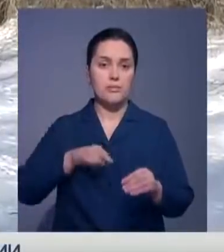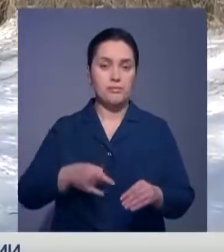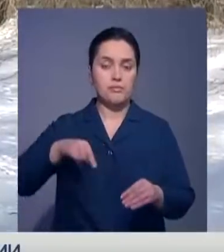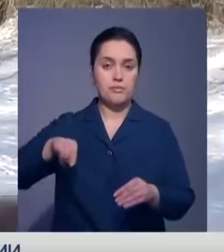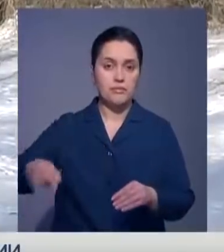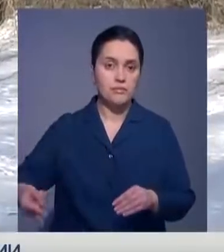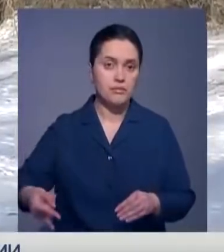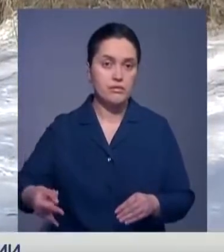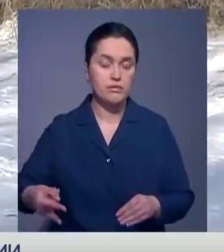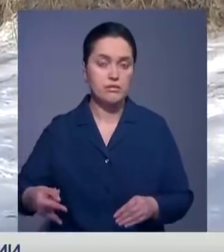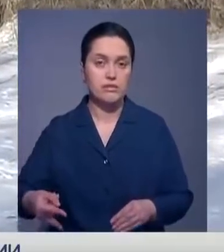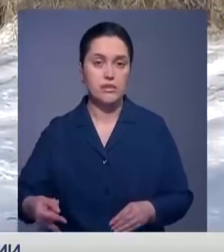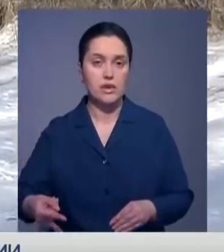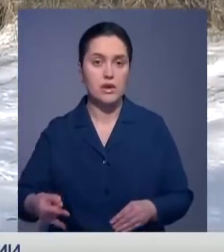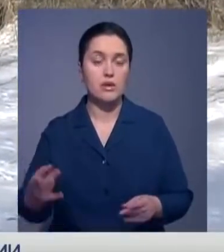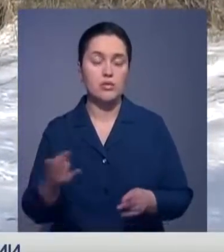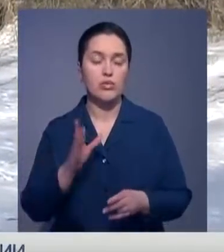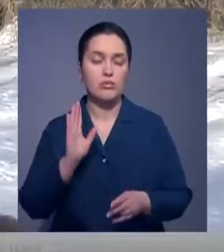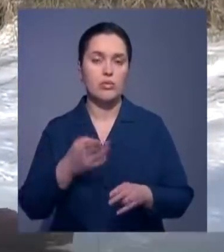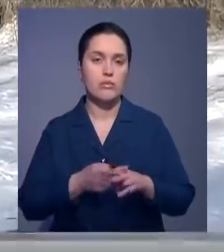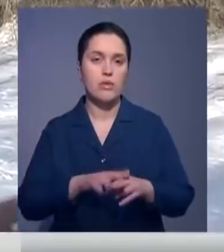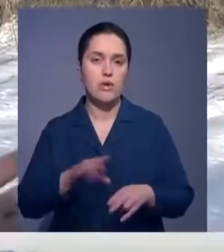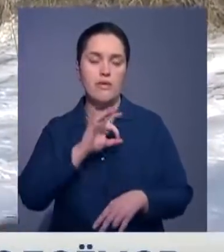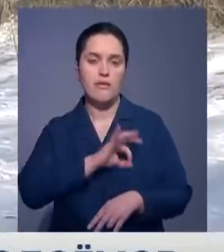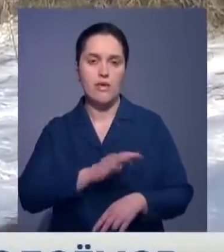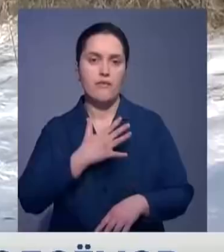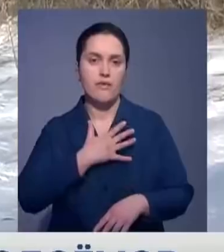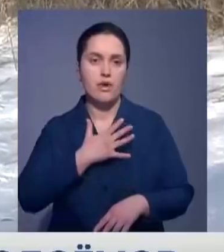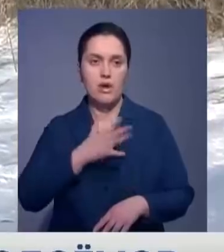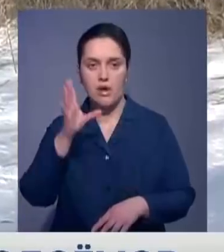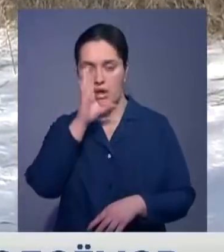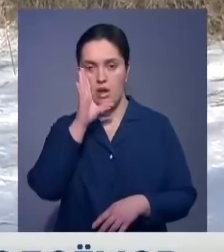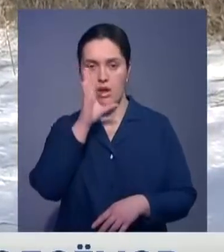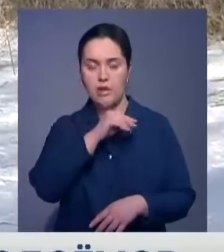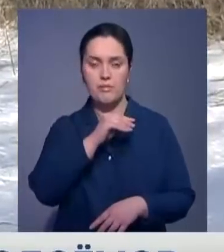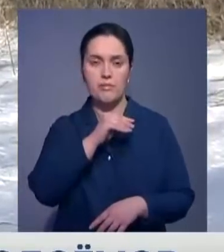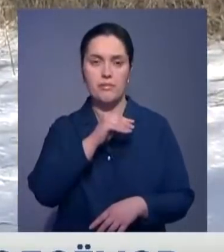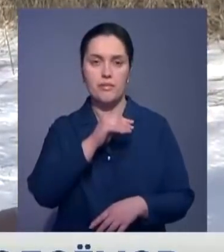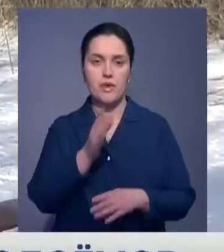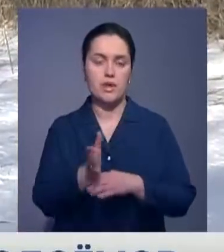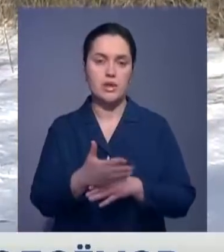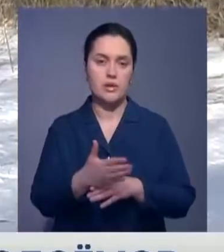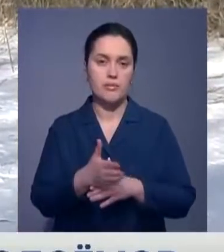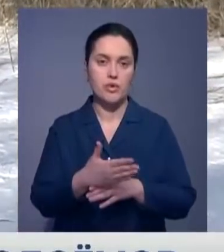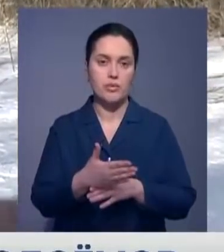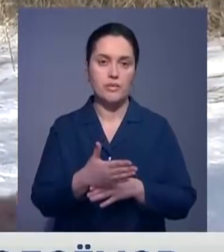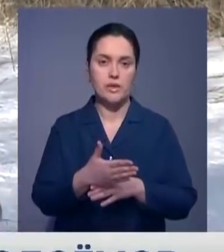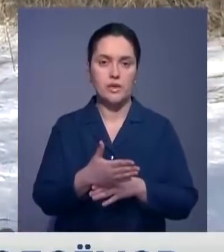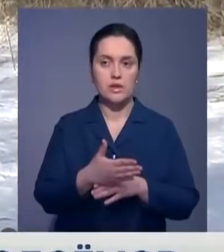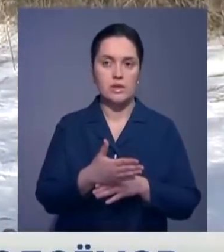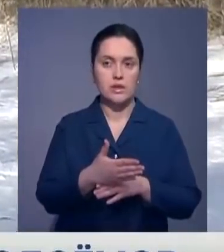5 прорубей и 2 майны. Вот тогда будут те условия кислородного режима, которые будут благоприятствовать